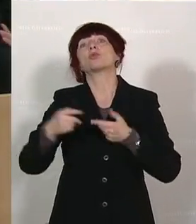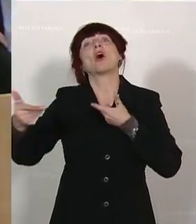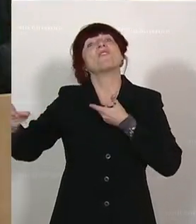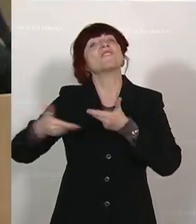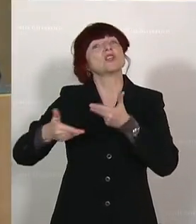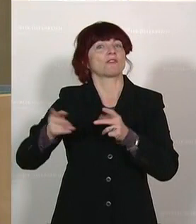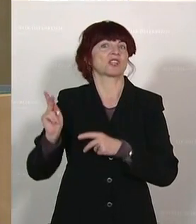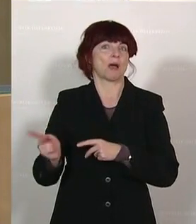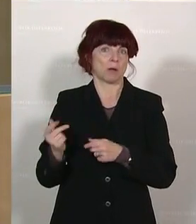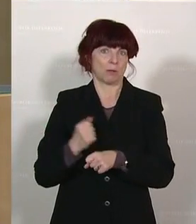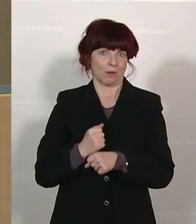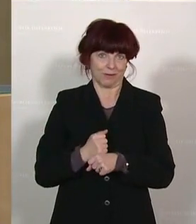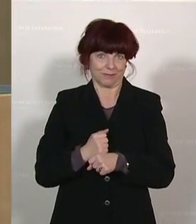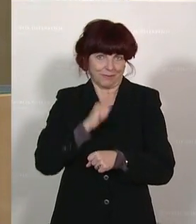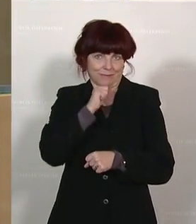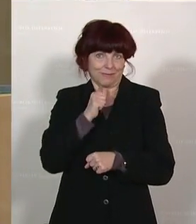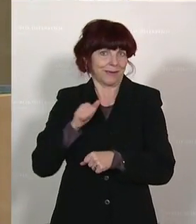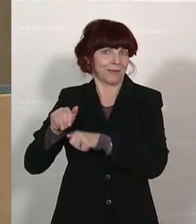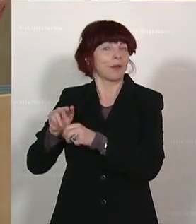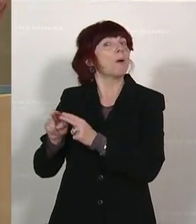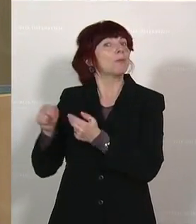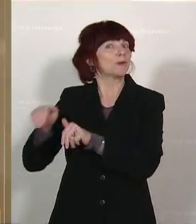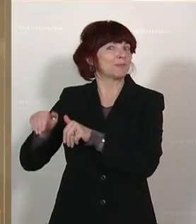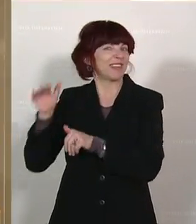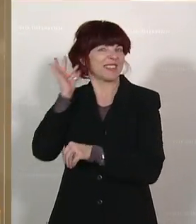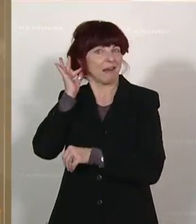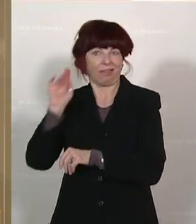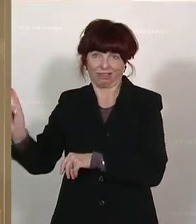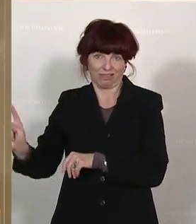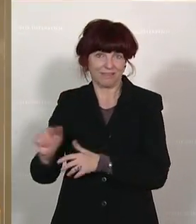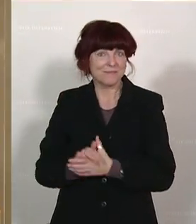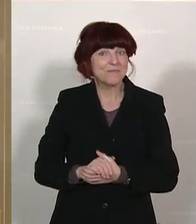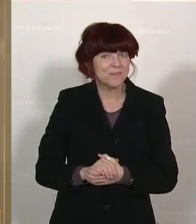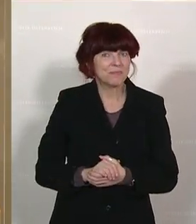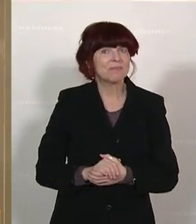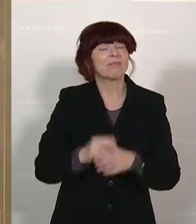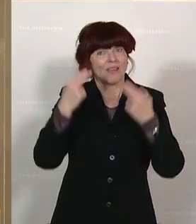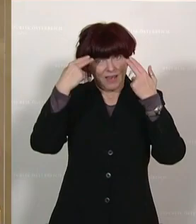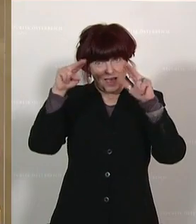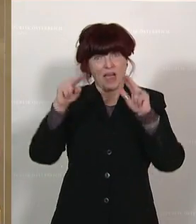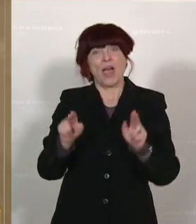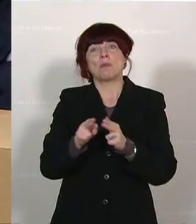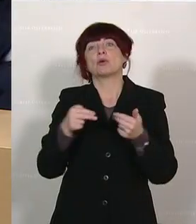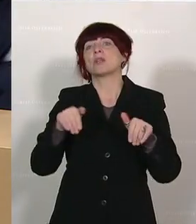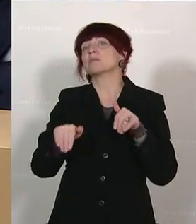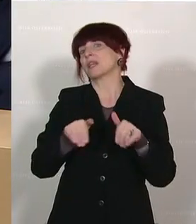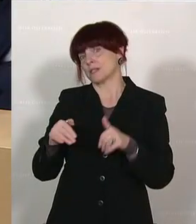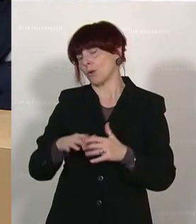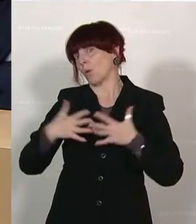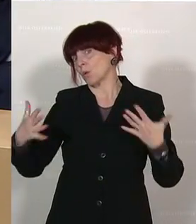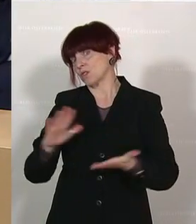Herr Bundesminister, Sie haben eine große Aufgabe übernommen.